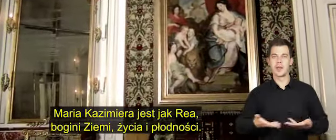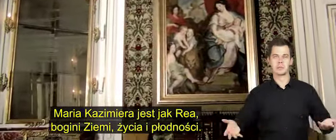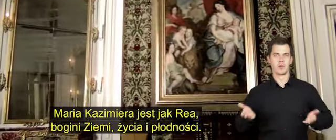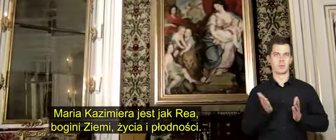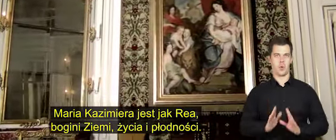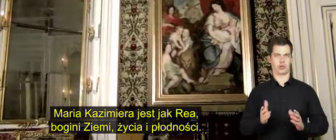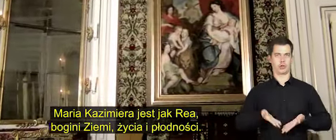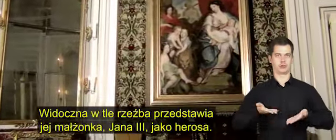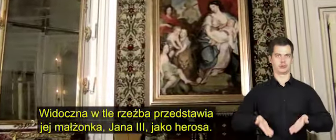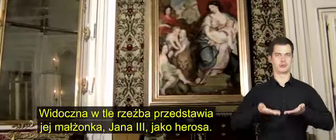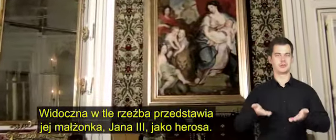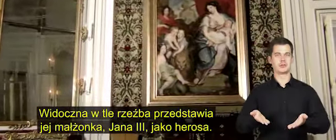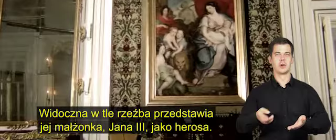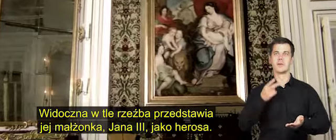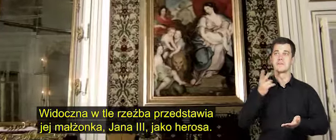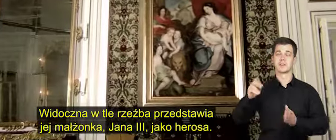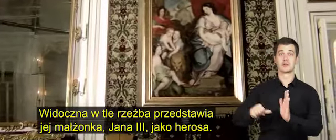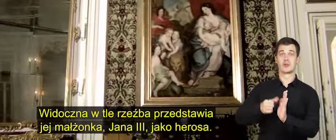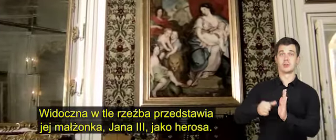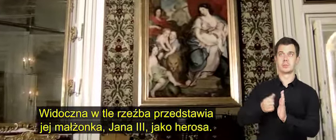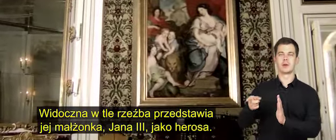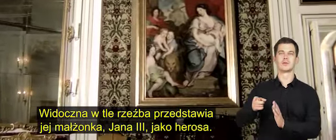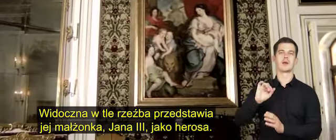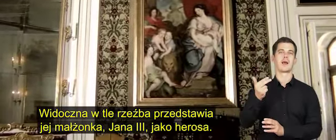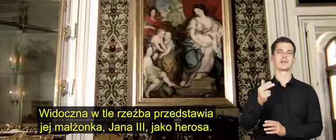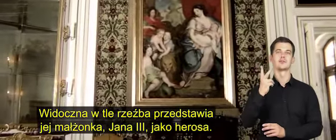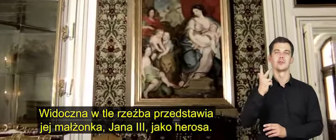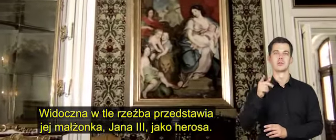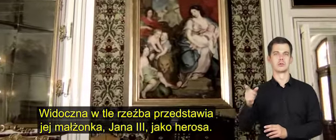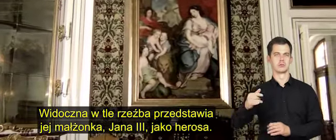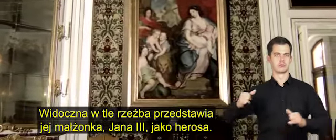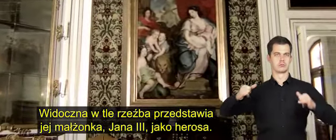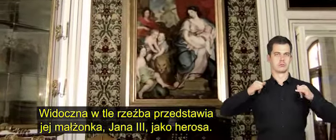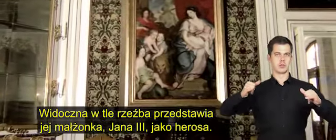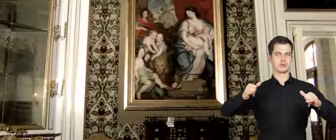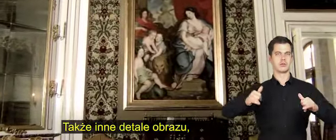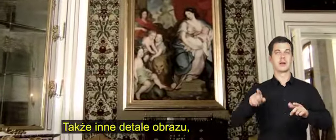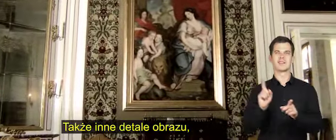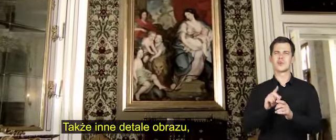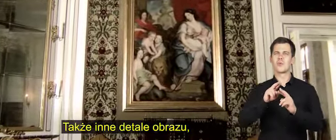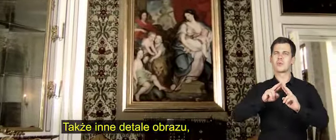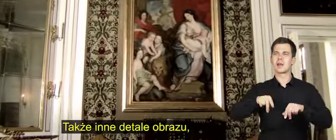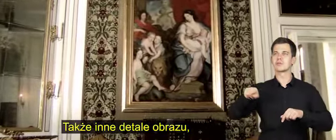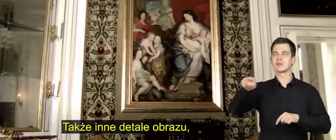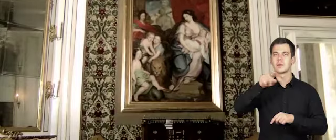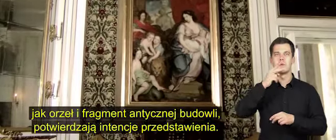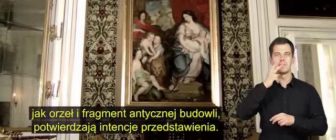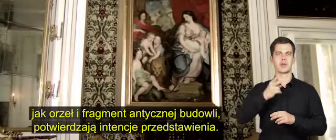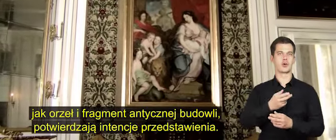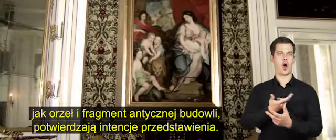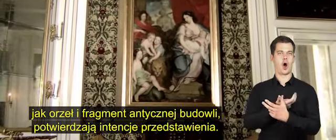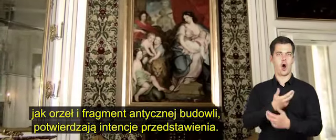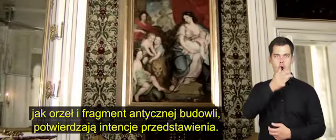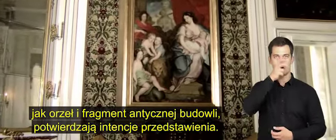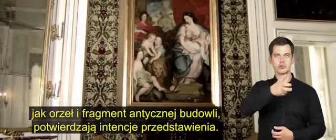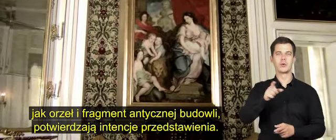życia i płodności. Widoczna w tle rzeźba przedstawia jej małżonka Jana III jako herosa. Także inne detale obrazu, jak